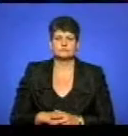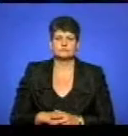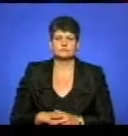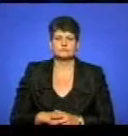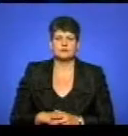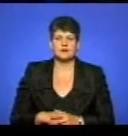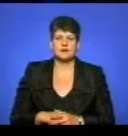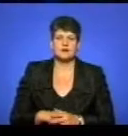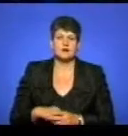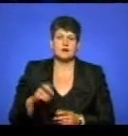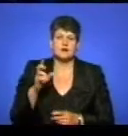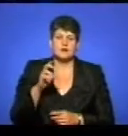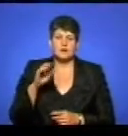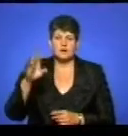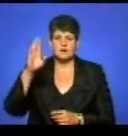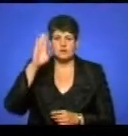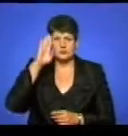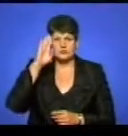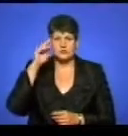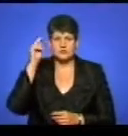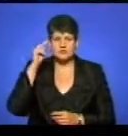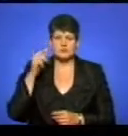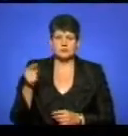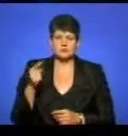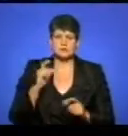Адам Басірусгане навчається в Торнопільському виші.